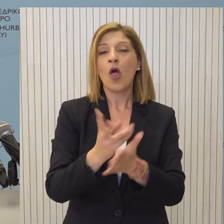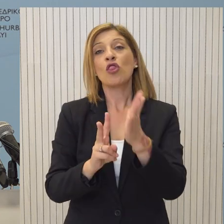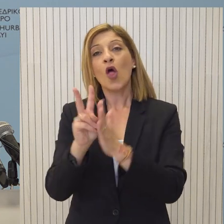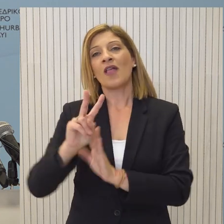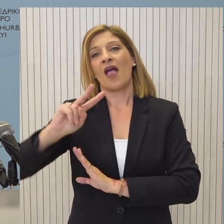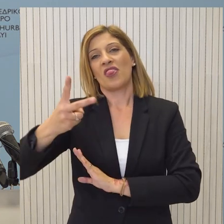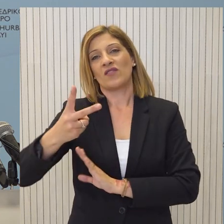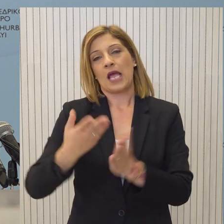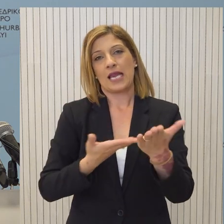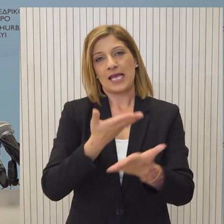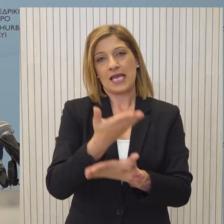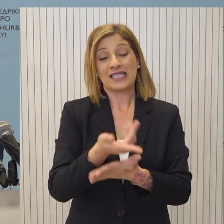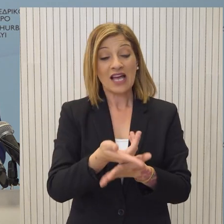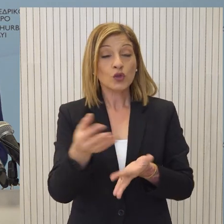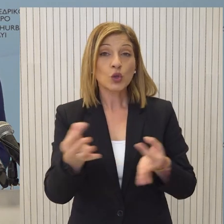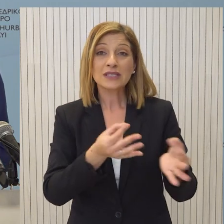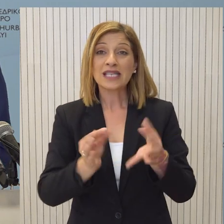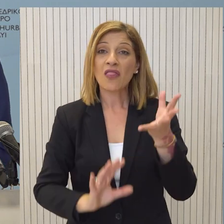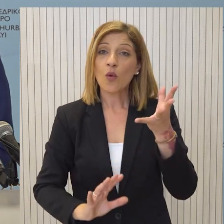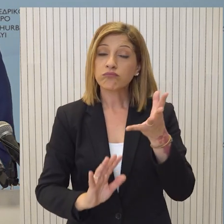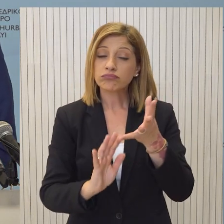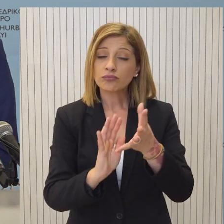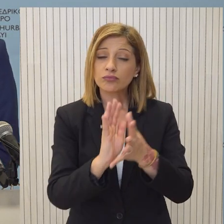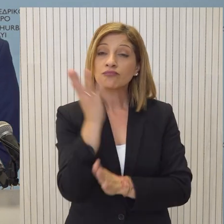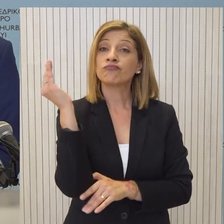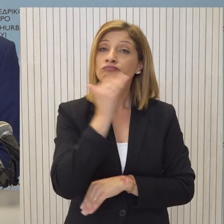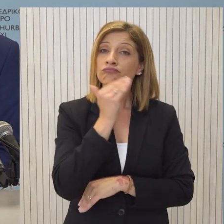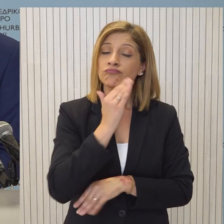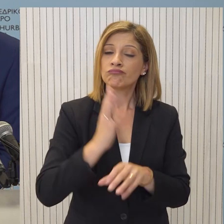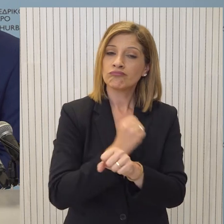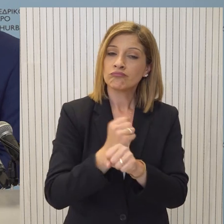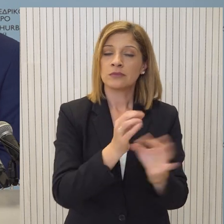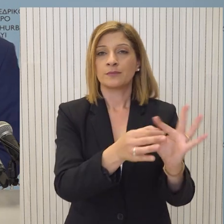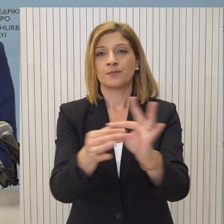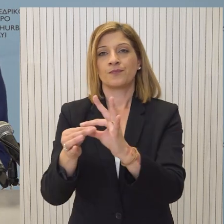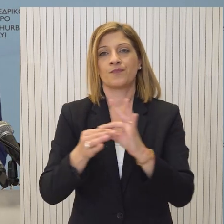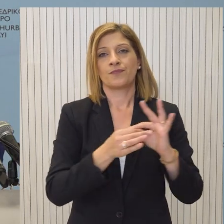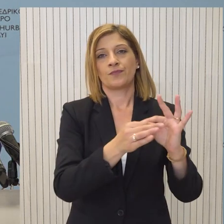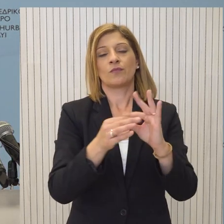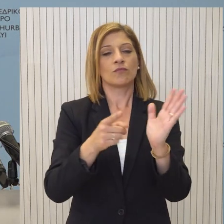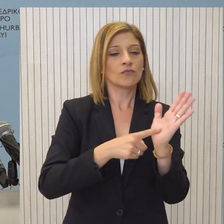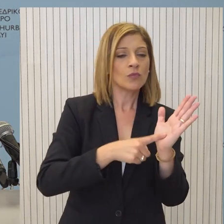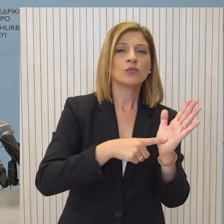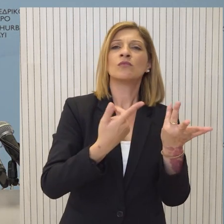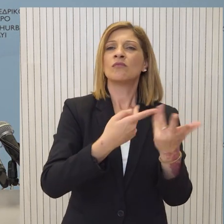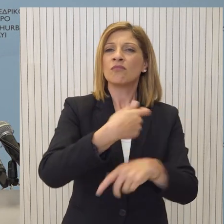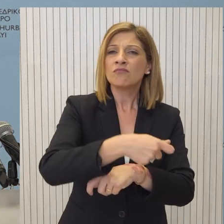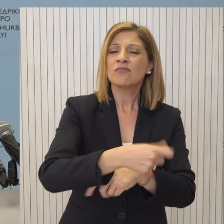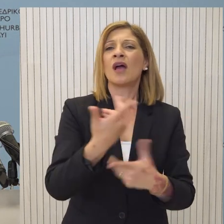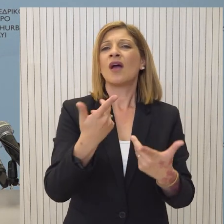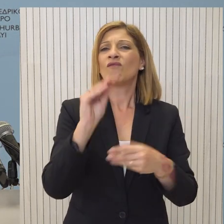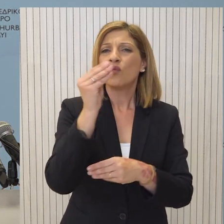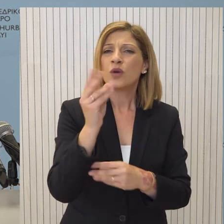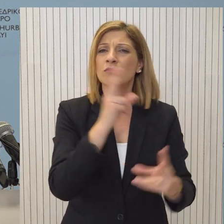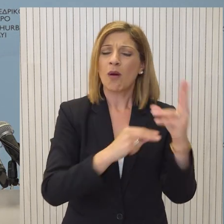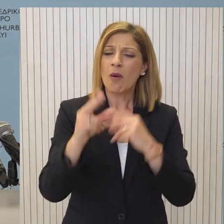Η υλοποίηση του σχεδίου ανάκαμψης έχει επιταχυνθεί σημαντικά με την στενή συνεργασία εκτελεστικής και νομοθετικής εξουσίας. Το